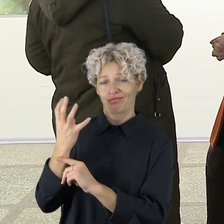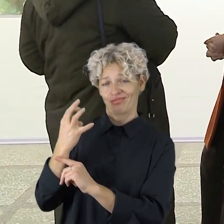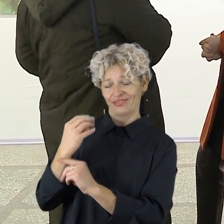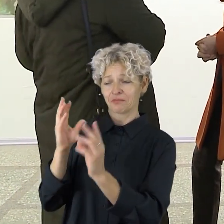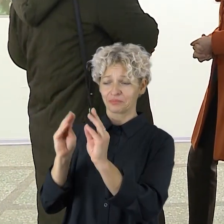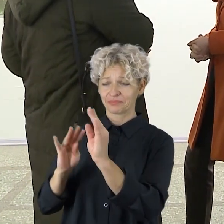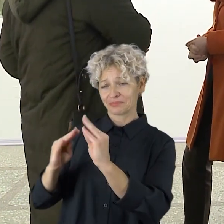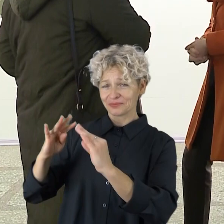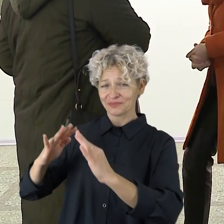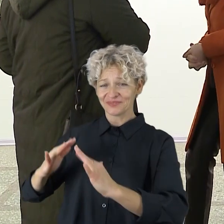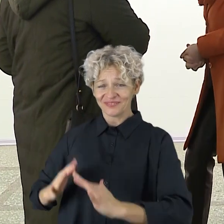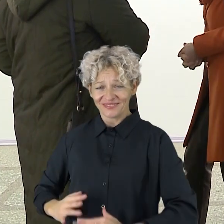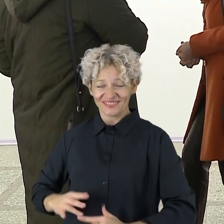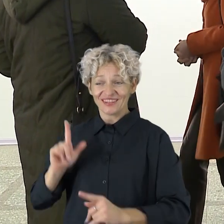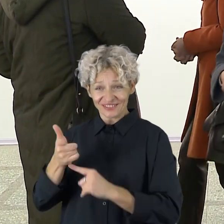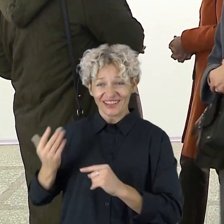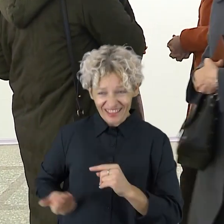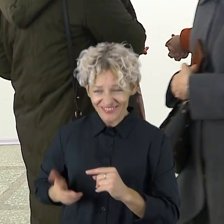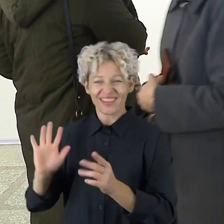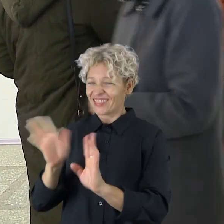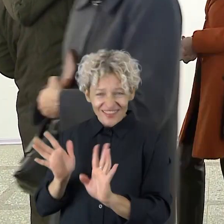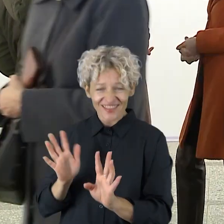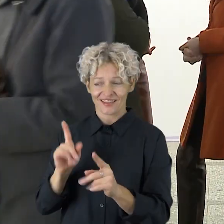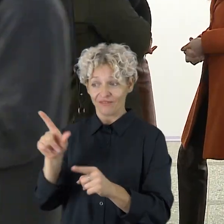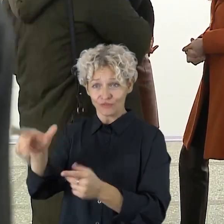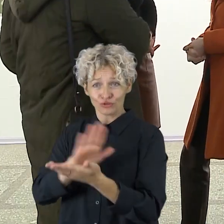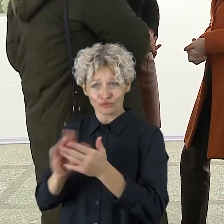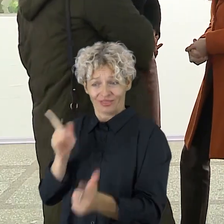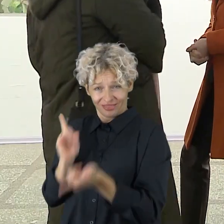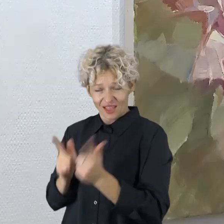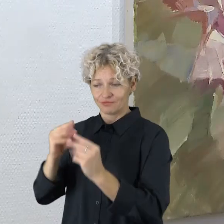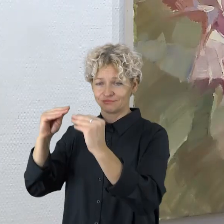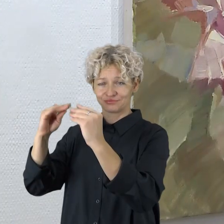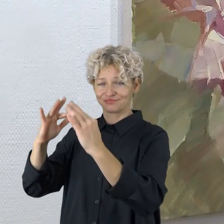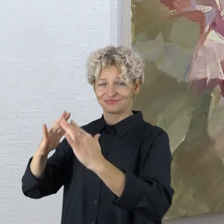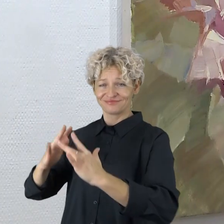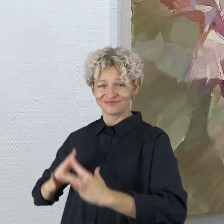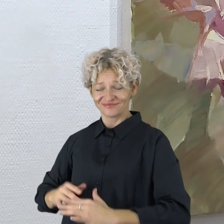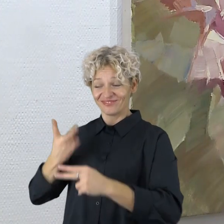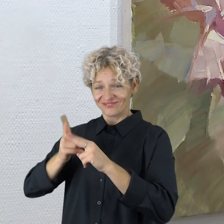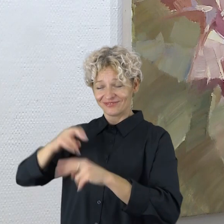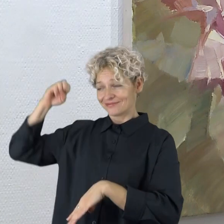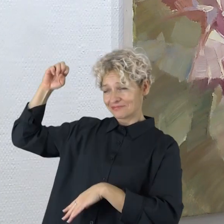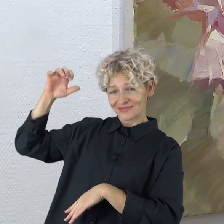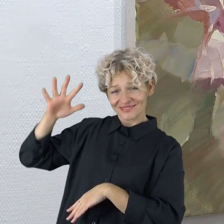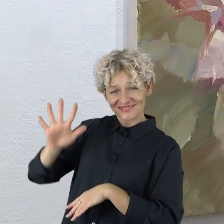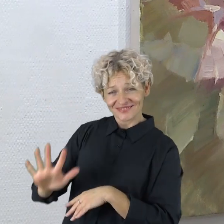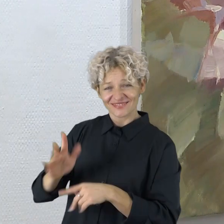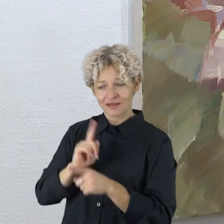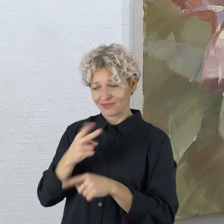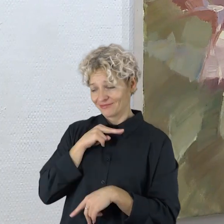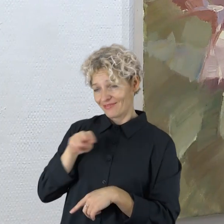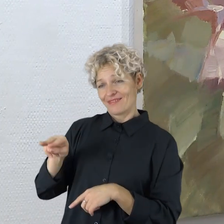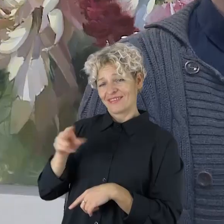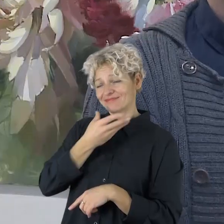charakterį gauno, nebėra kaip plasmasinės tokias. Nu ir tada šias saulės padedu, kad saulės šviesa kristų,